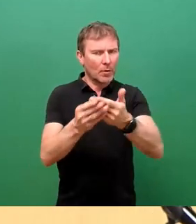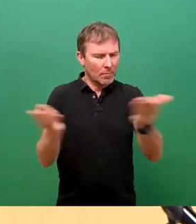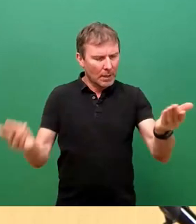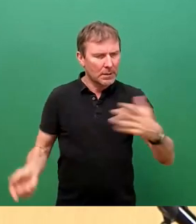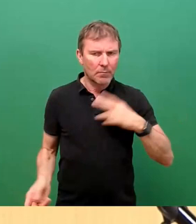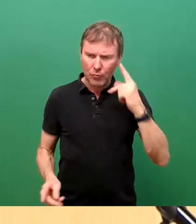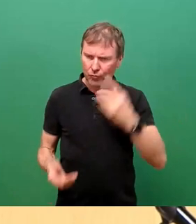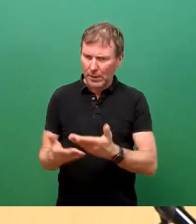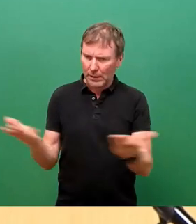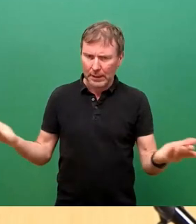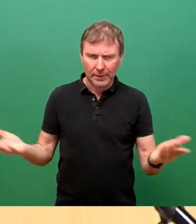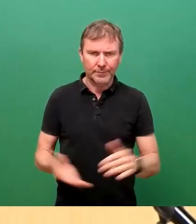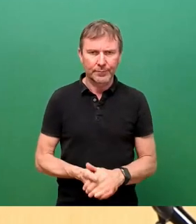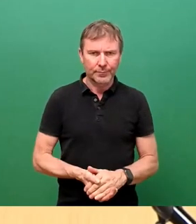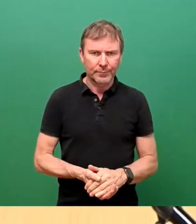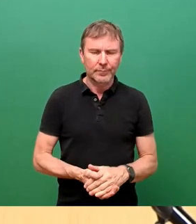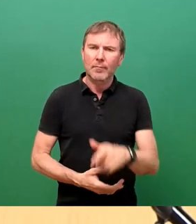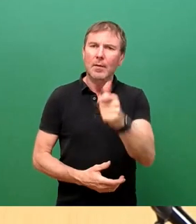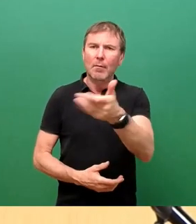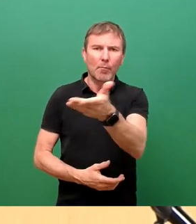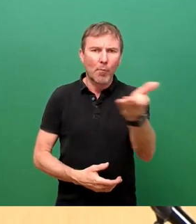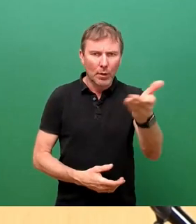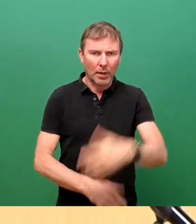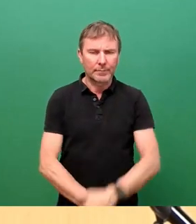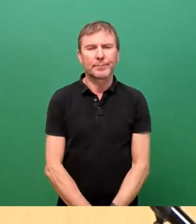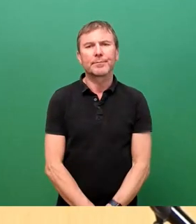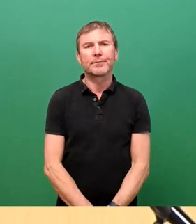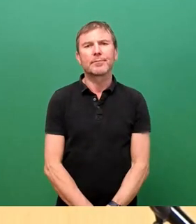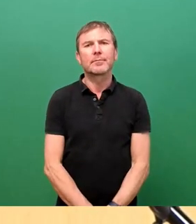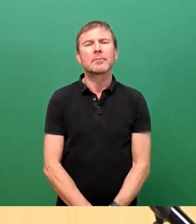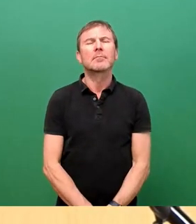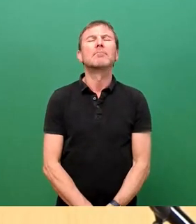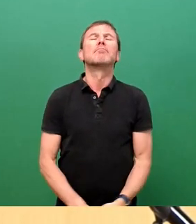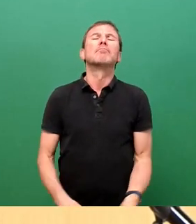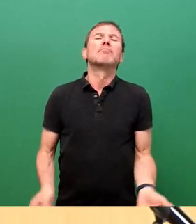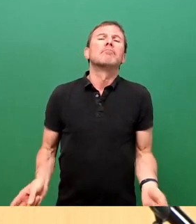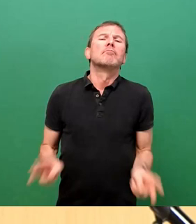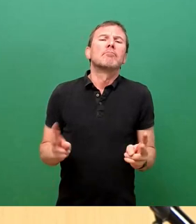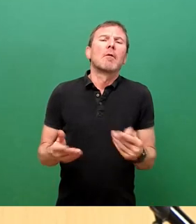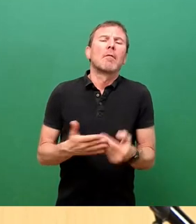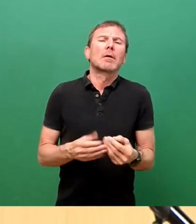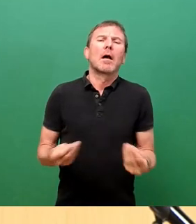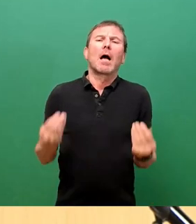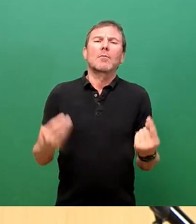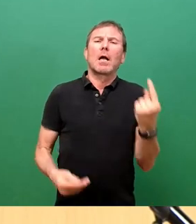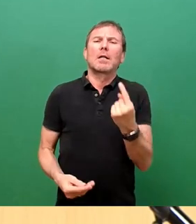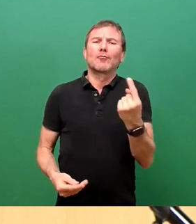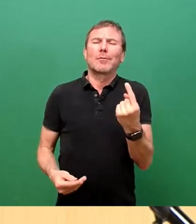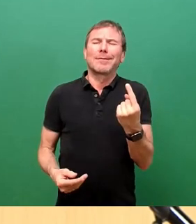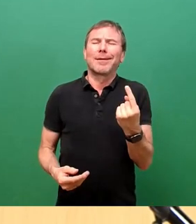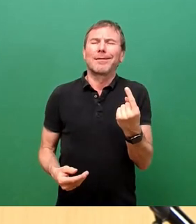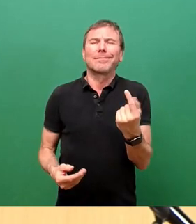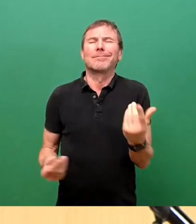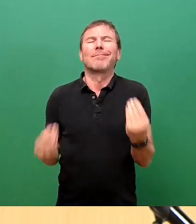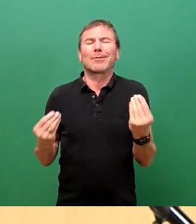liebe Stadträte, liebe Bürgerinnen und Bürger. normalerweise wird eine Aktuelle Stunde nicht mehr aktuell sein, wenn sie erst drei